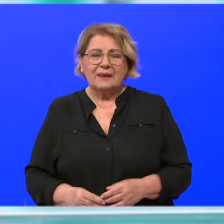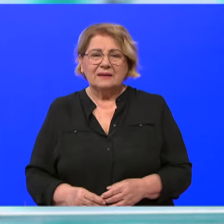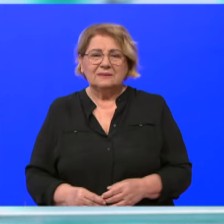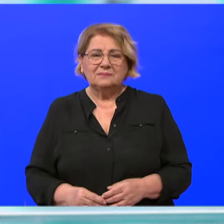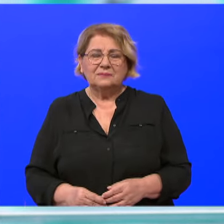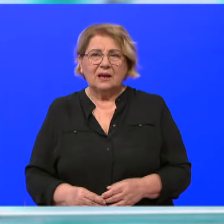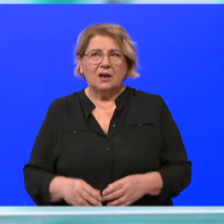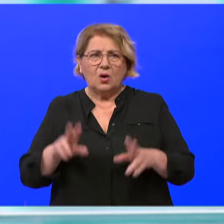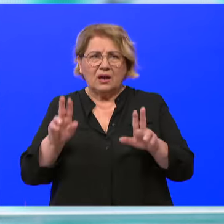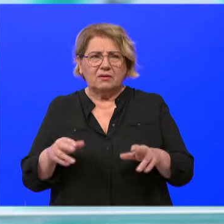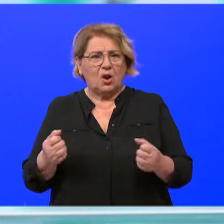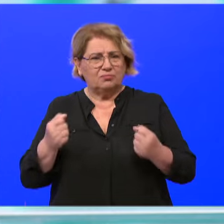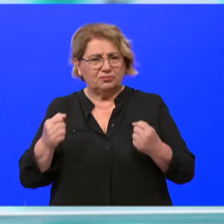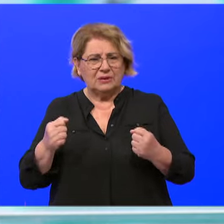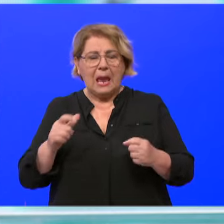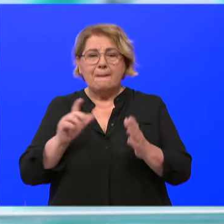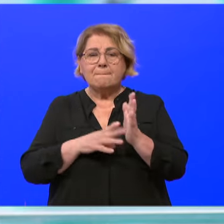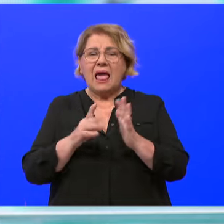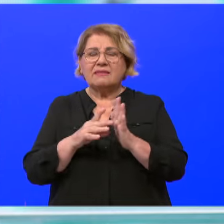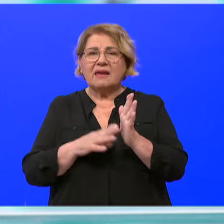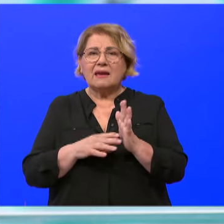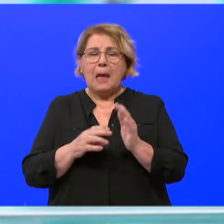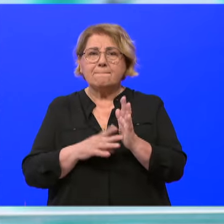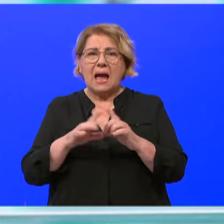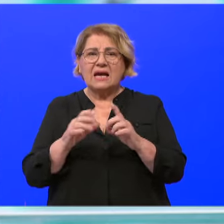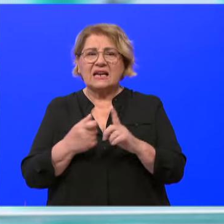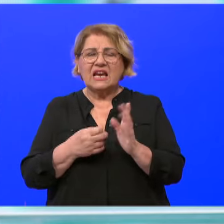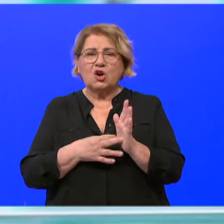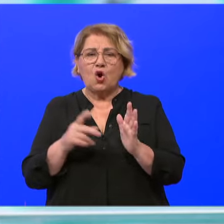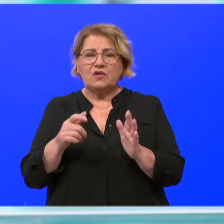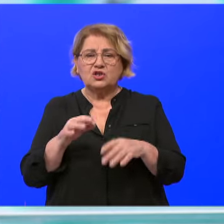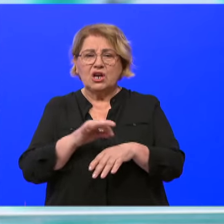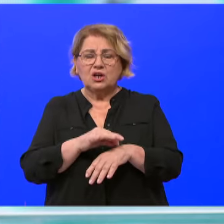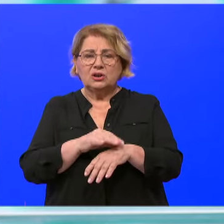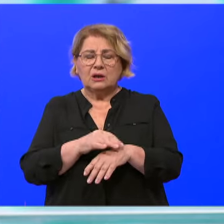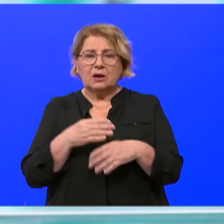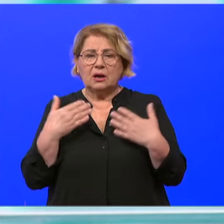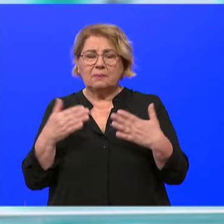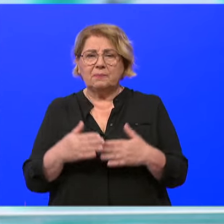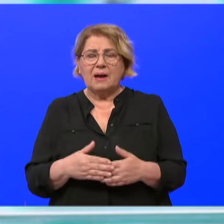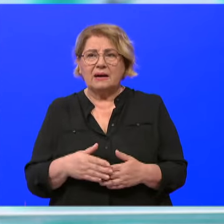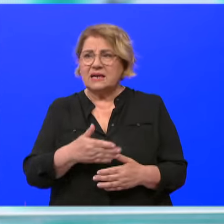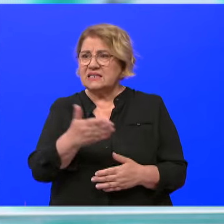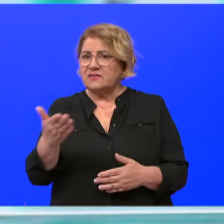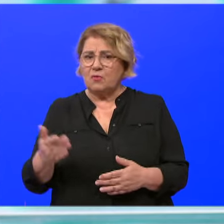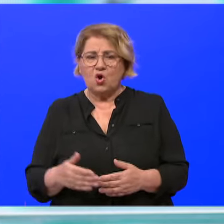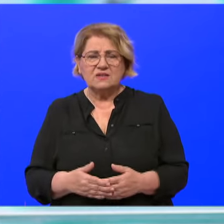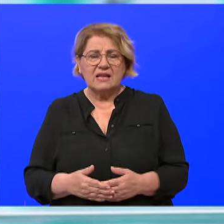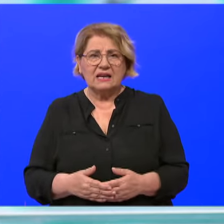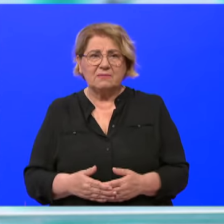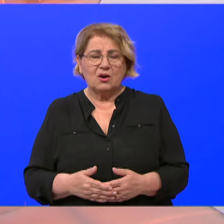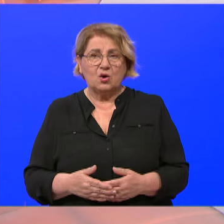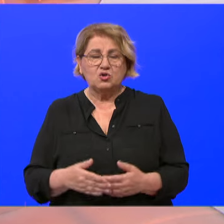nevjerojatnu energiju, to je gospodina Mladenka Marinković, doktor u komparku i svima ostalima koji su bili